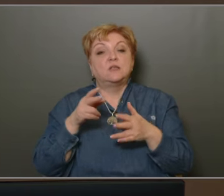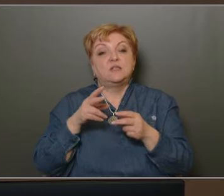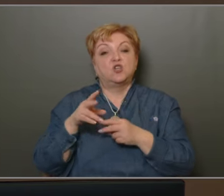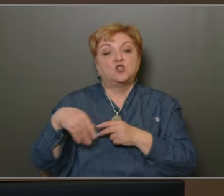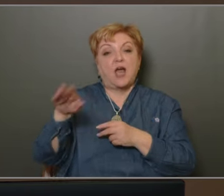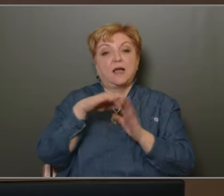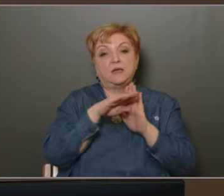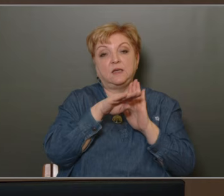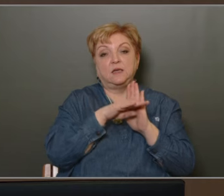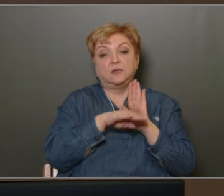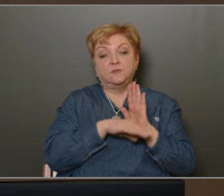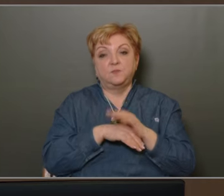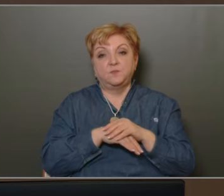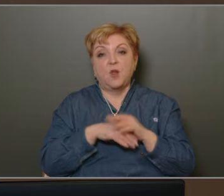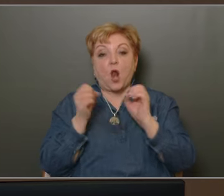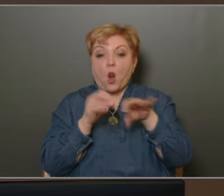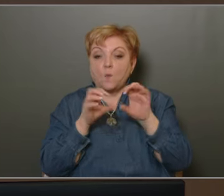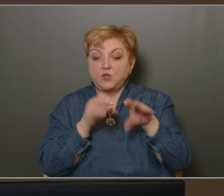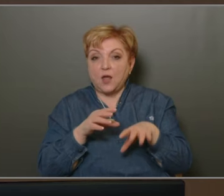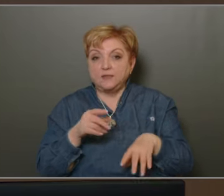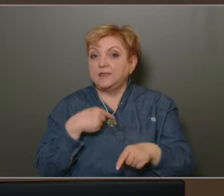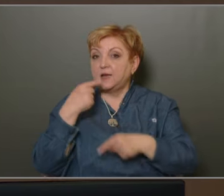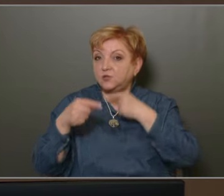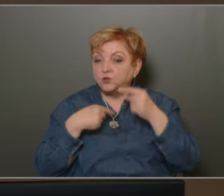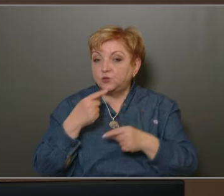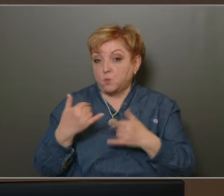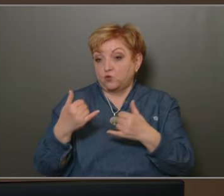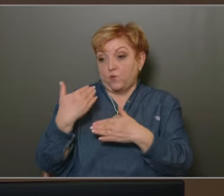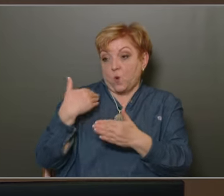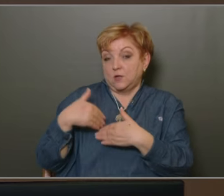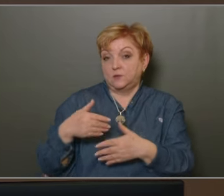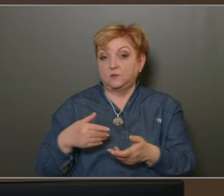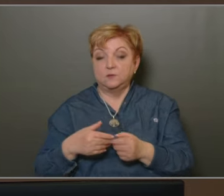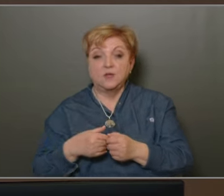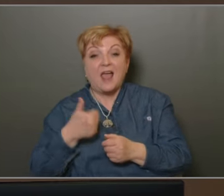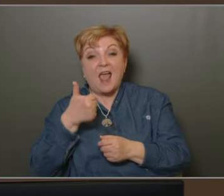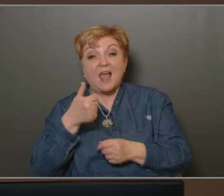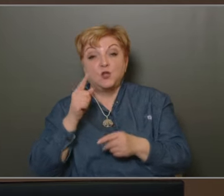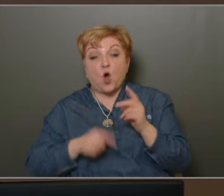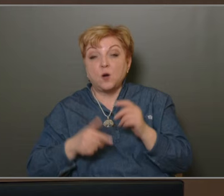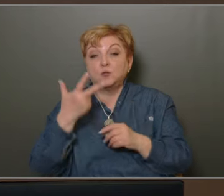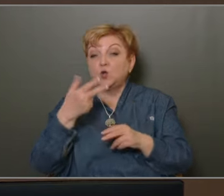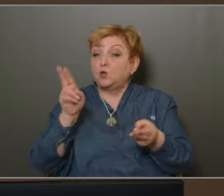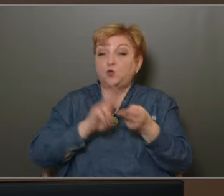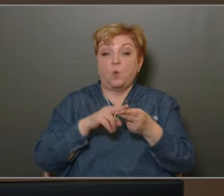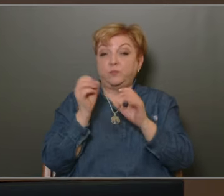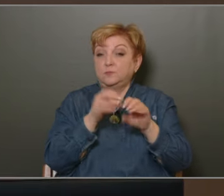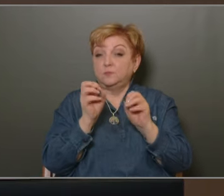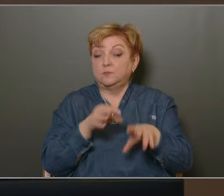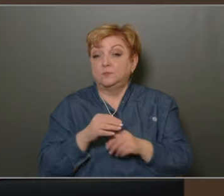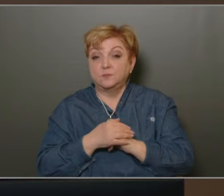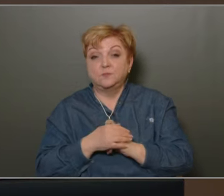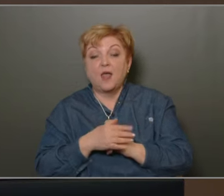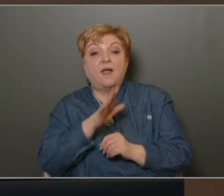dolog. A lomtalanítást is említem, most volt, egy harmaddal több lomot szállítottak el egyébként.